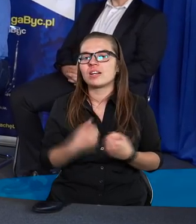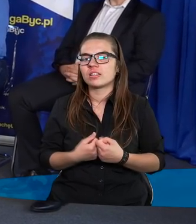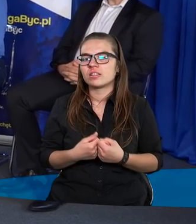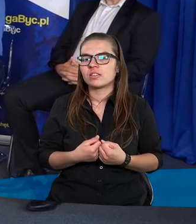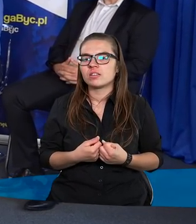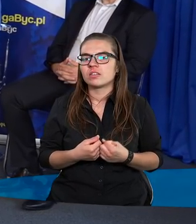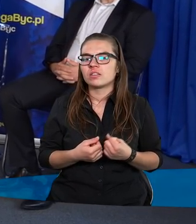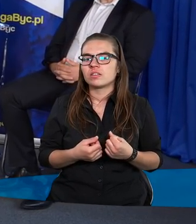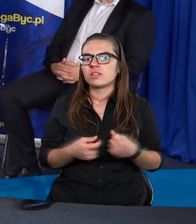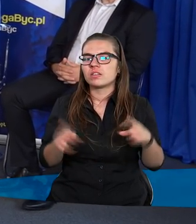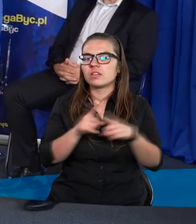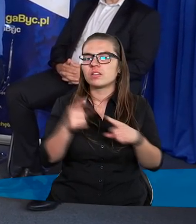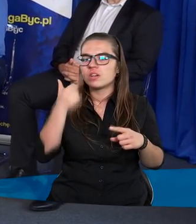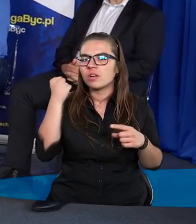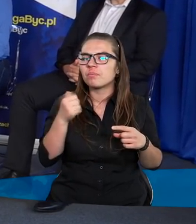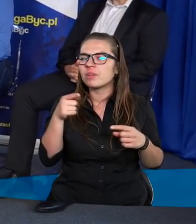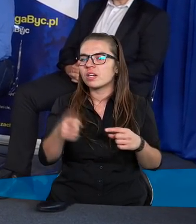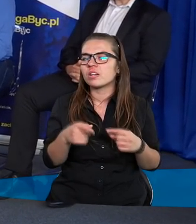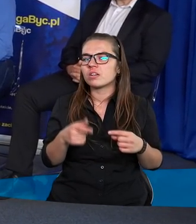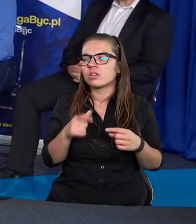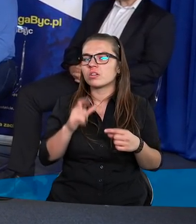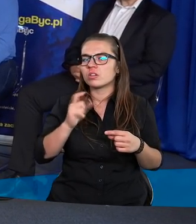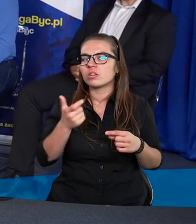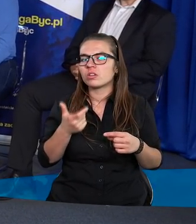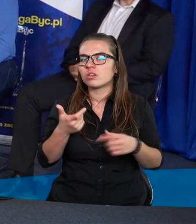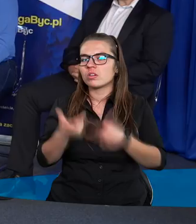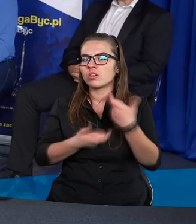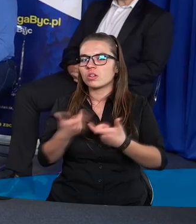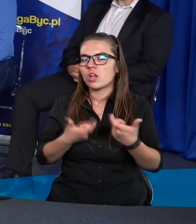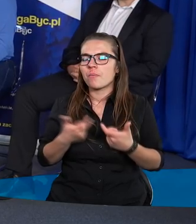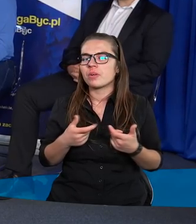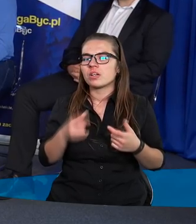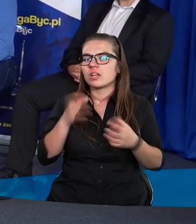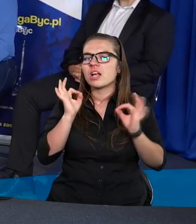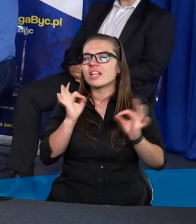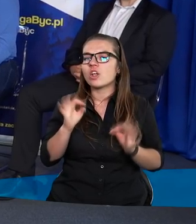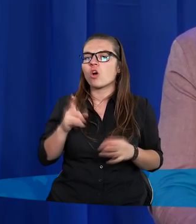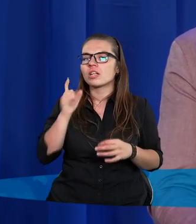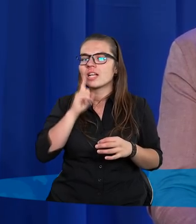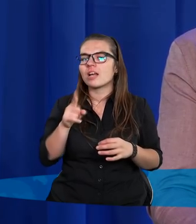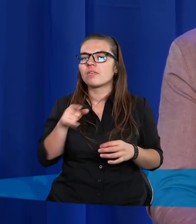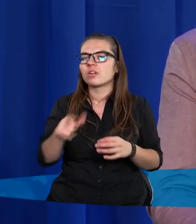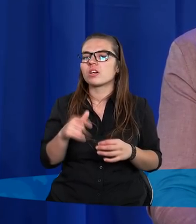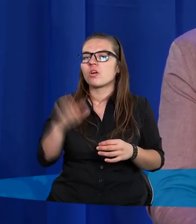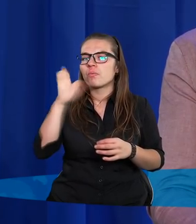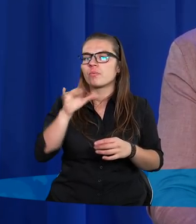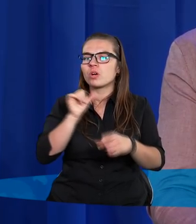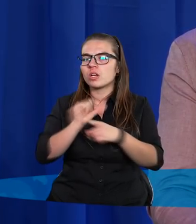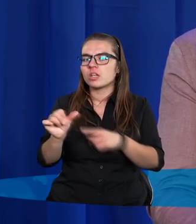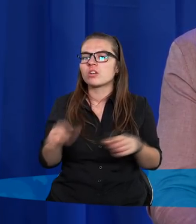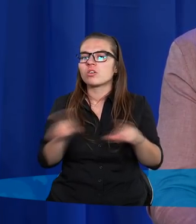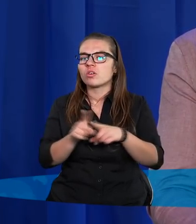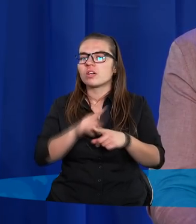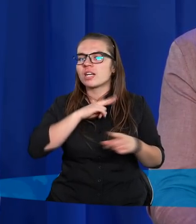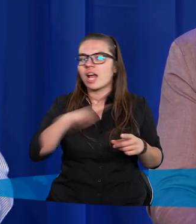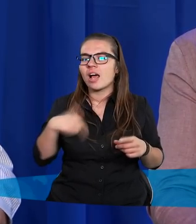Nie zgadzacie? Jak? Ja bym może na to spojrzał tak troszeczkę z innej strony, używając pewnej ilustracji, dlatego, że w zasadzie postać Boga jest mimo